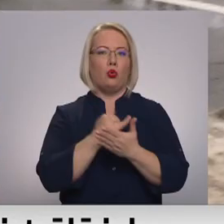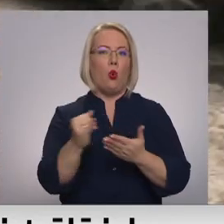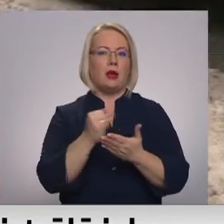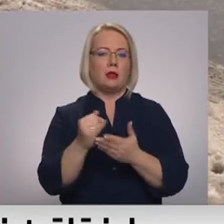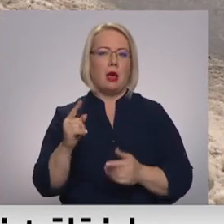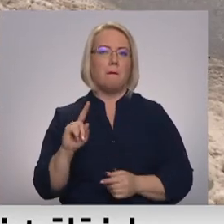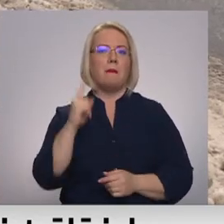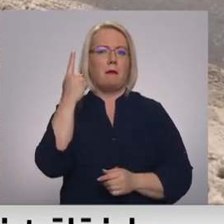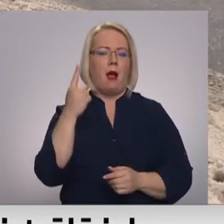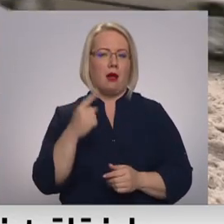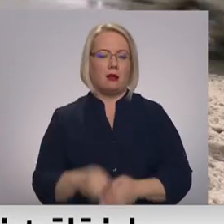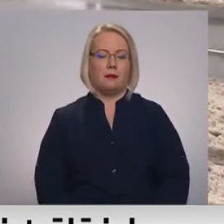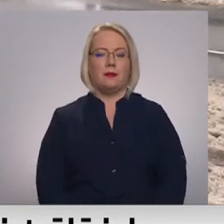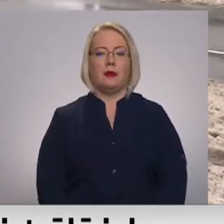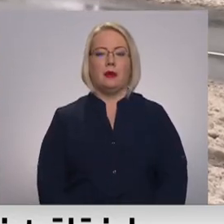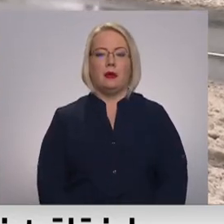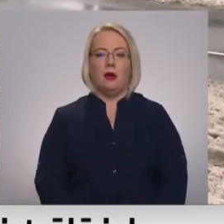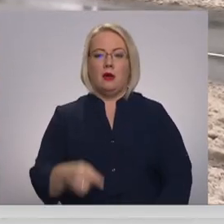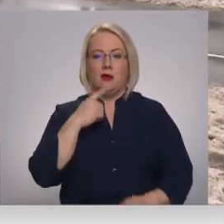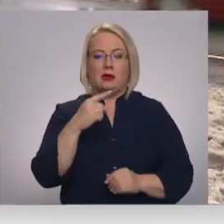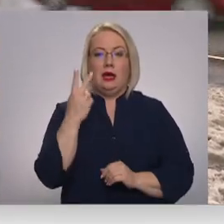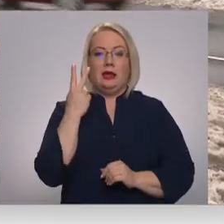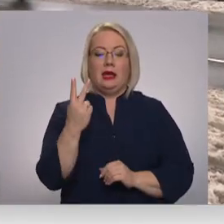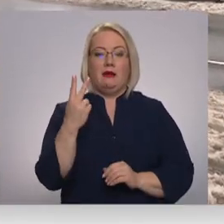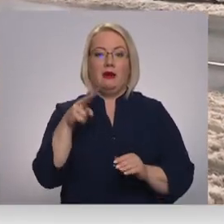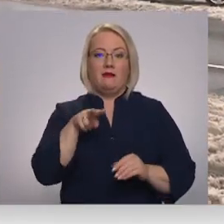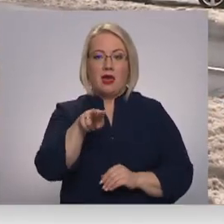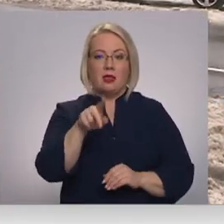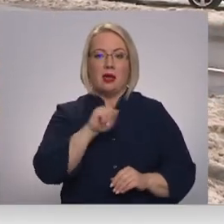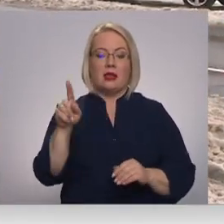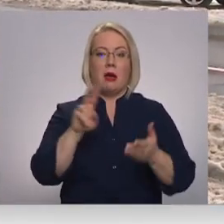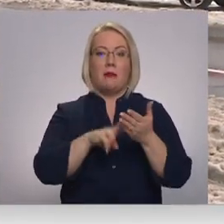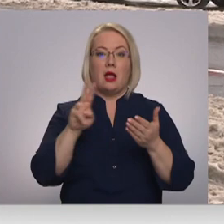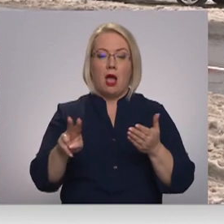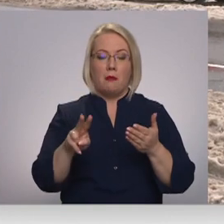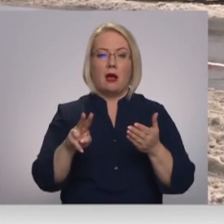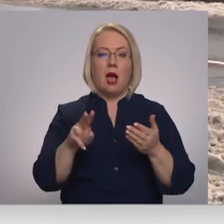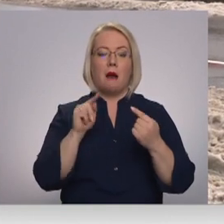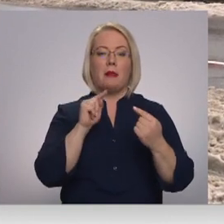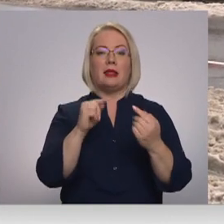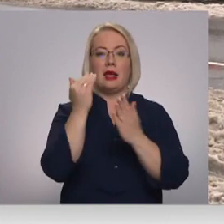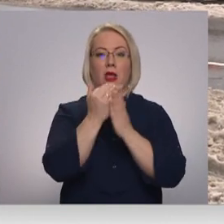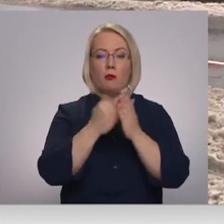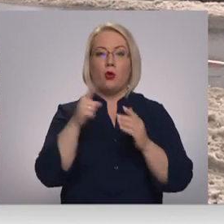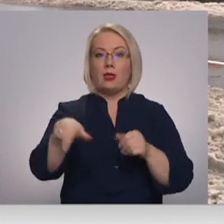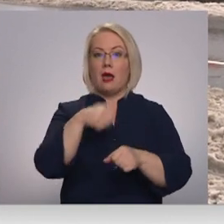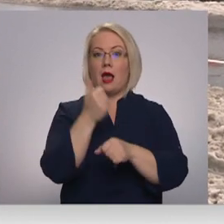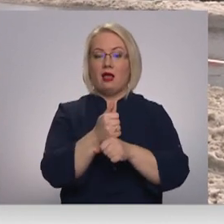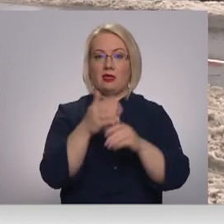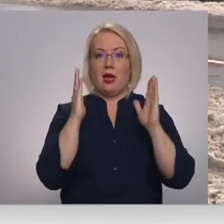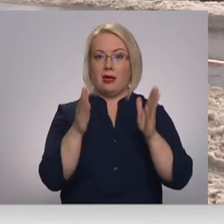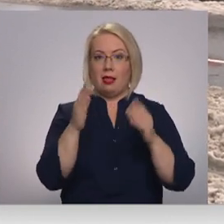prioritārā kārtā. Ir divi vienā. Ir viens, ir pieļaus, ka tā iela pretēja likumam, jo tā maģistrālā iela nav pilnībā